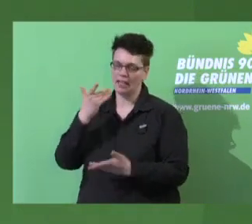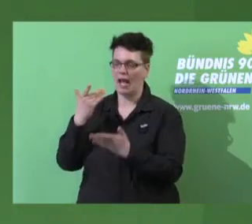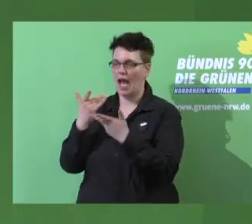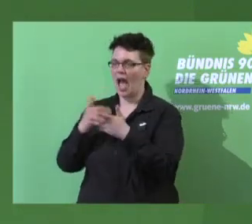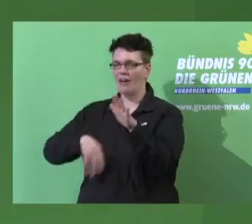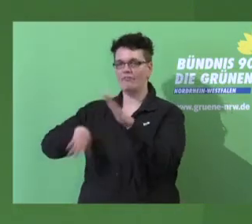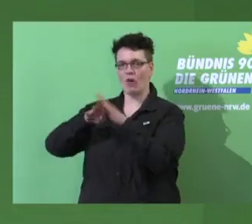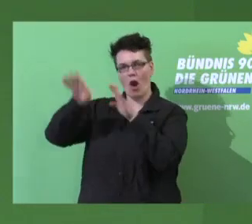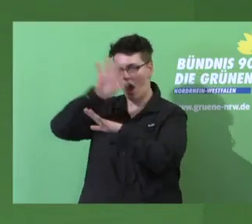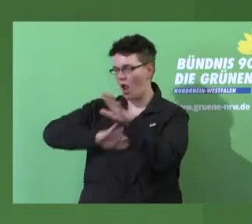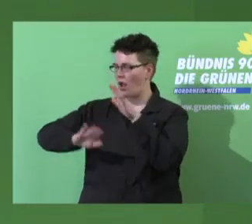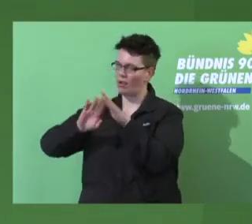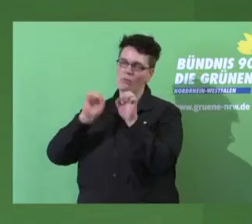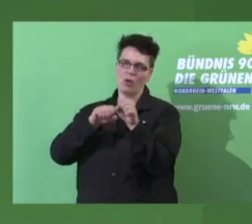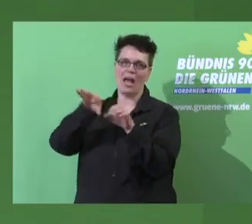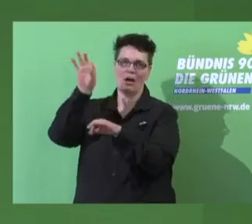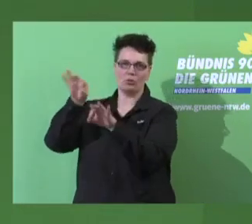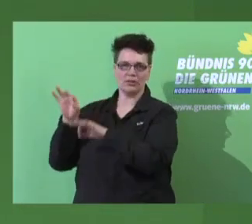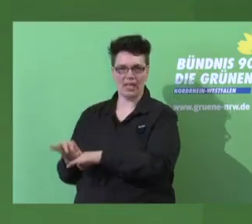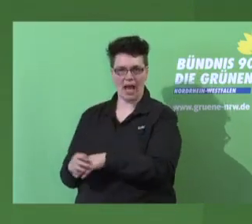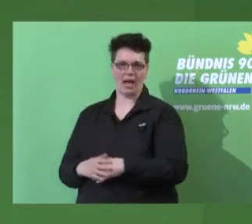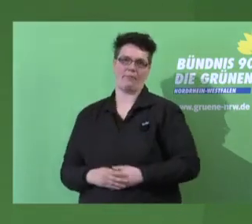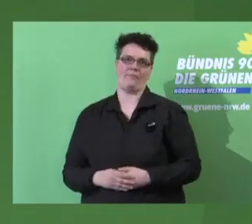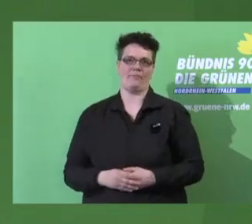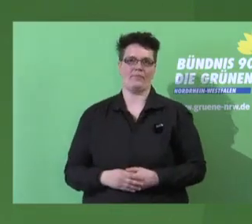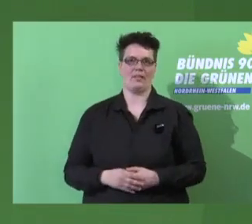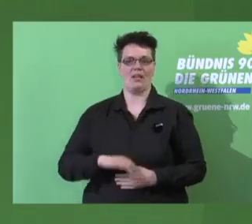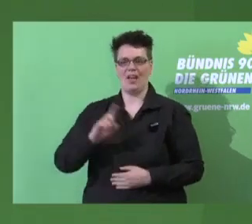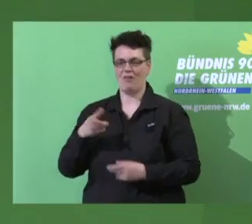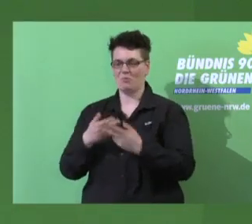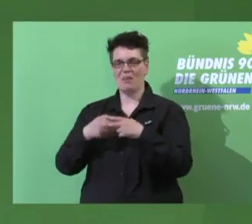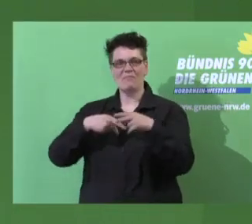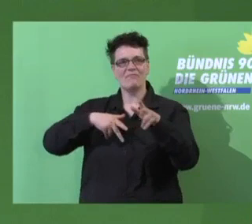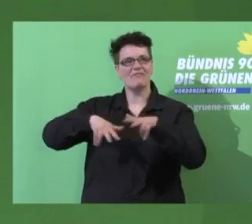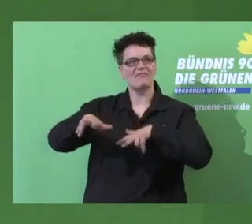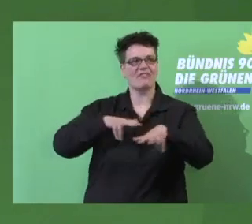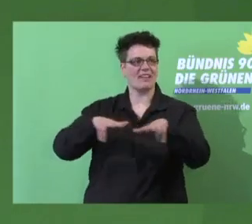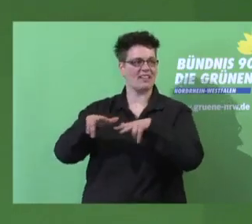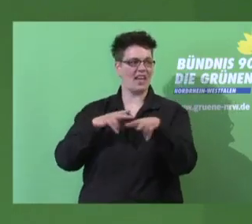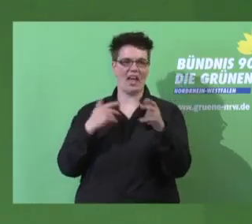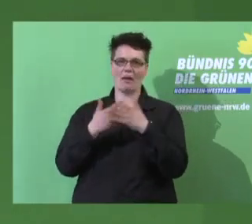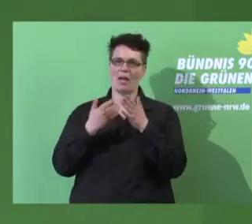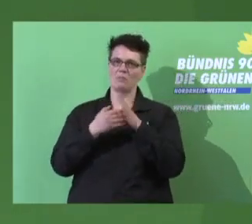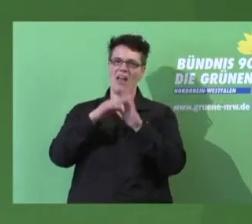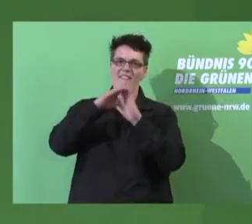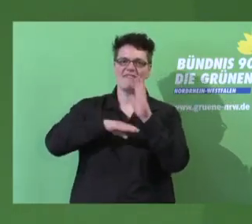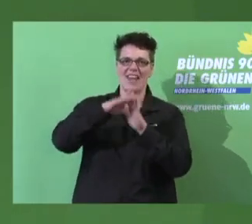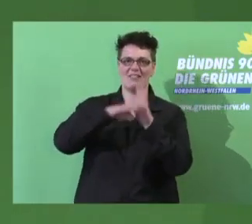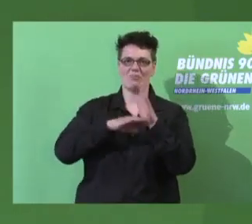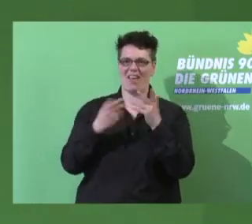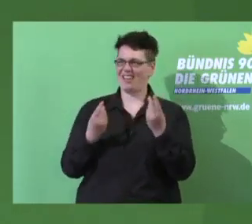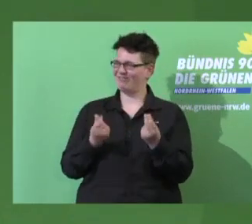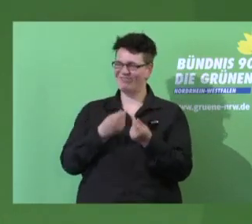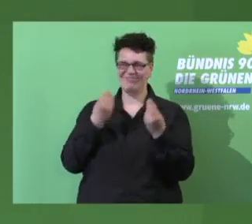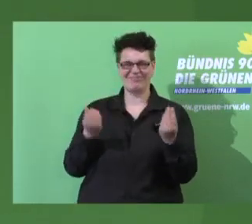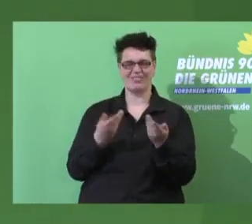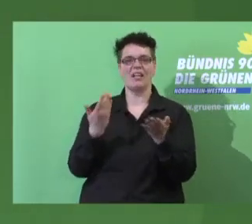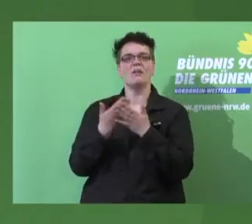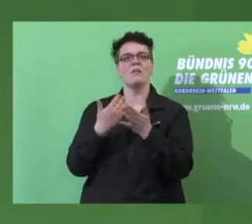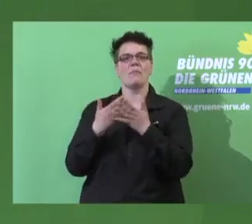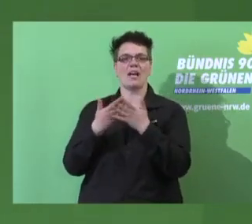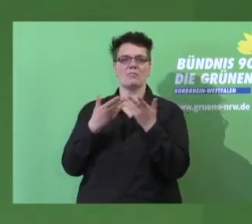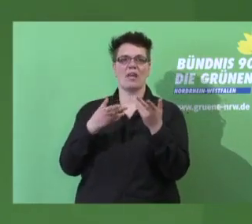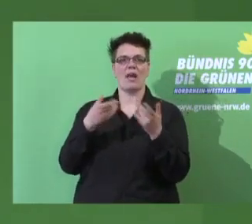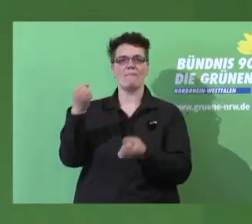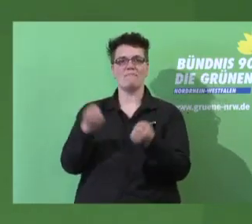Mut. Sagt Nein zu jeder Form von Flatrate im Verkehrsbereich. Wie beispielsweise angedacht bei der Vignetten-Pkw-Maut. Nicht, weil